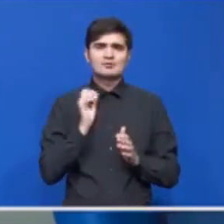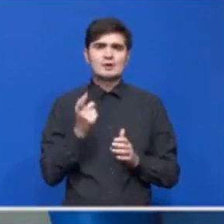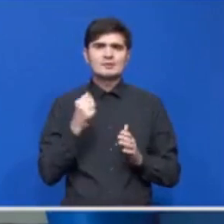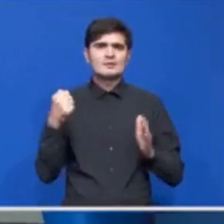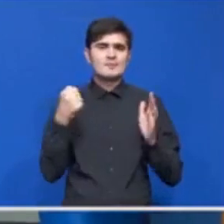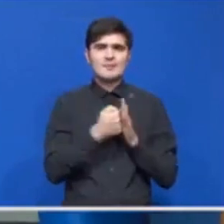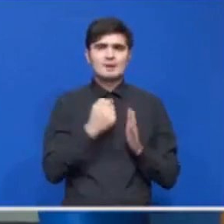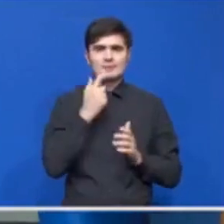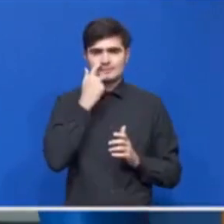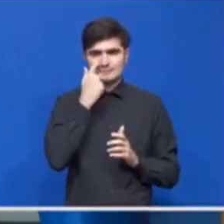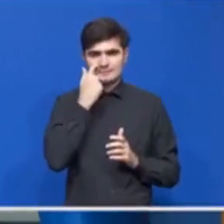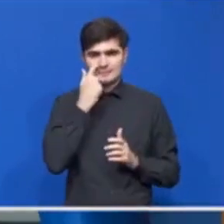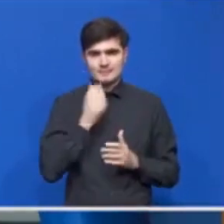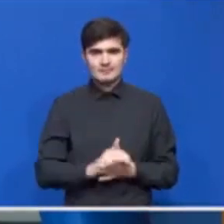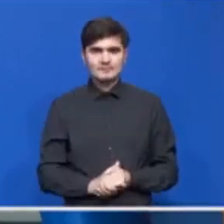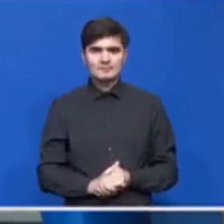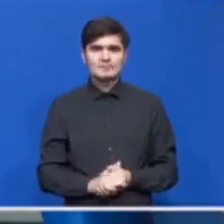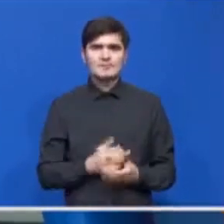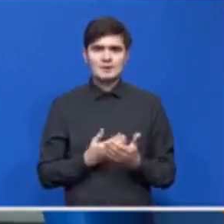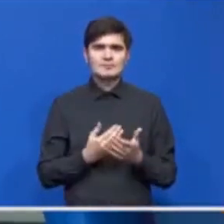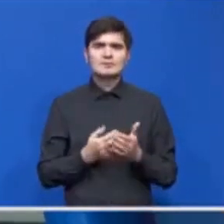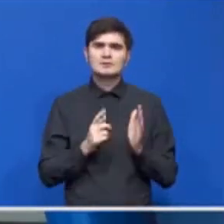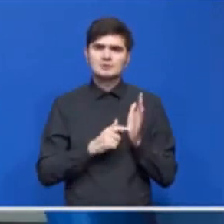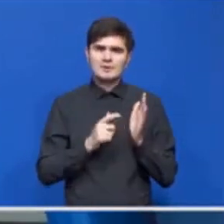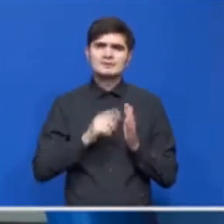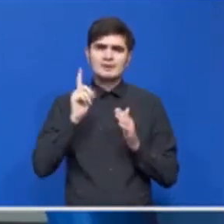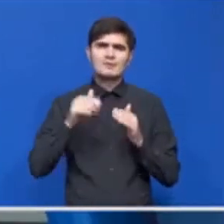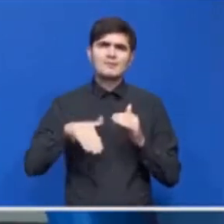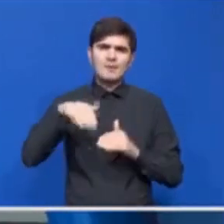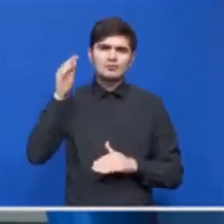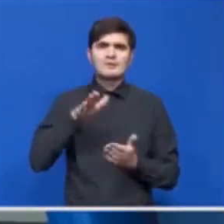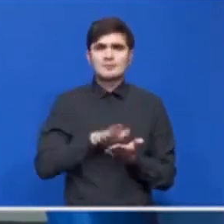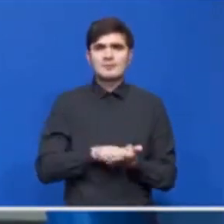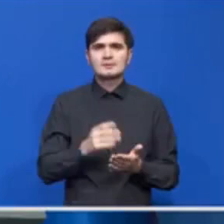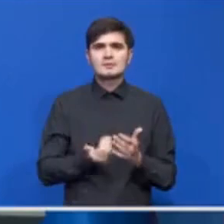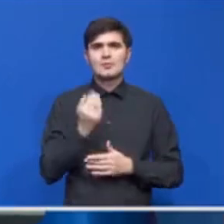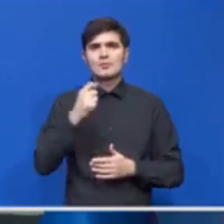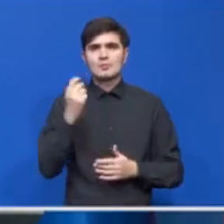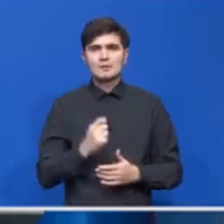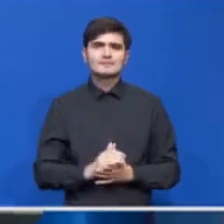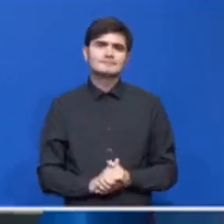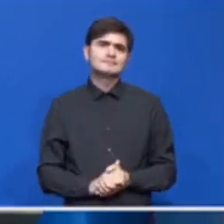e recalcularea lor. Că și ele vor fi majorate în baza acestui nou proiect de lege.